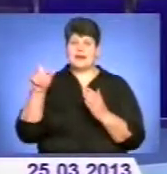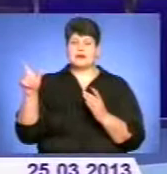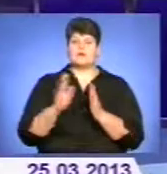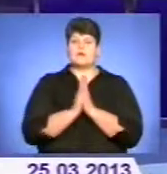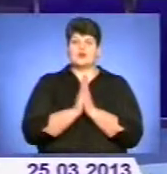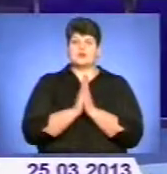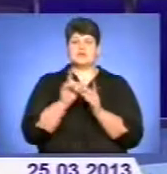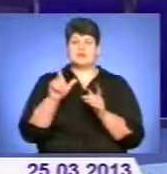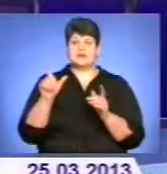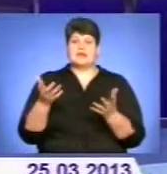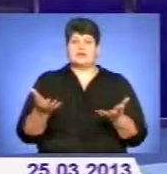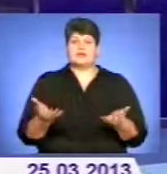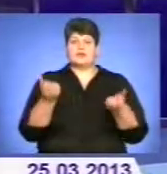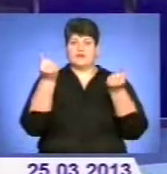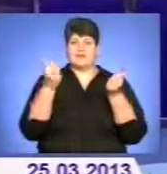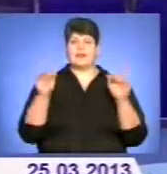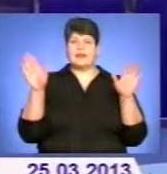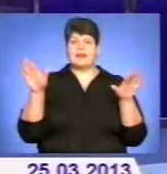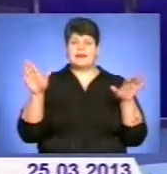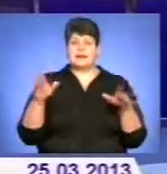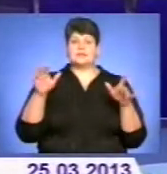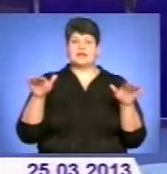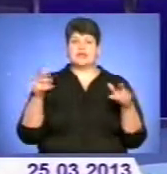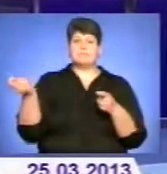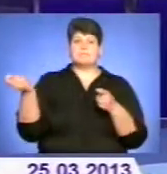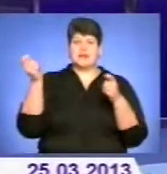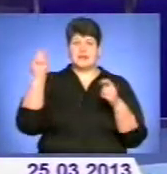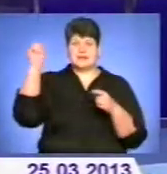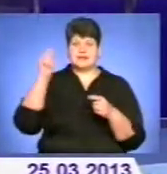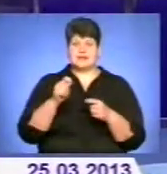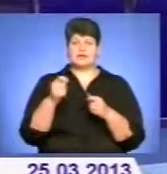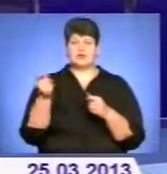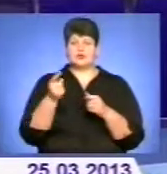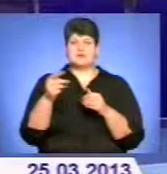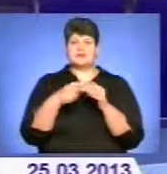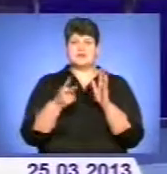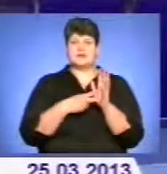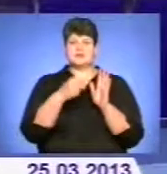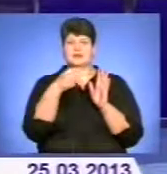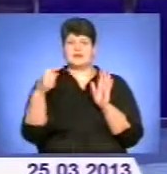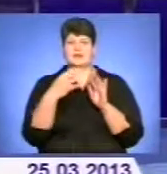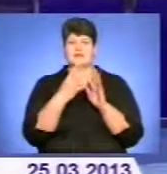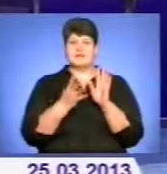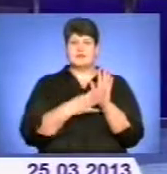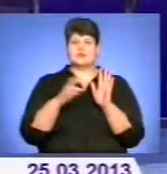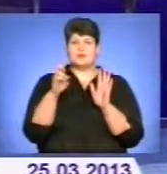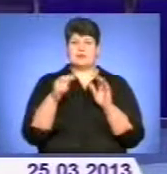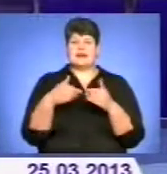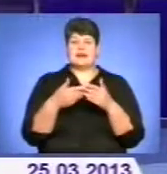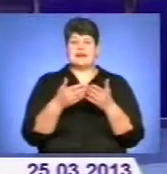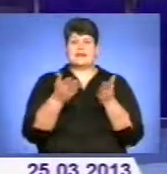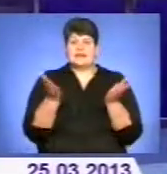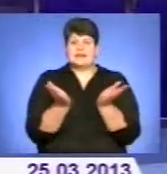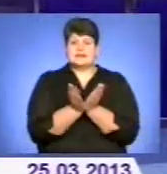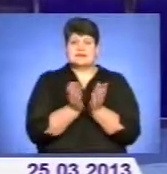краю рятувати лелек. Птахи прилетіли на Тернопільщину у період 17-19 березня. Гніздитися не можуть.